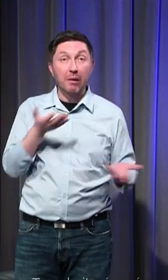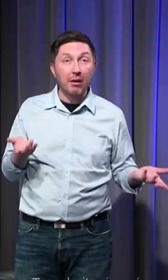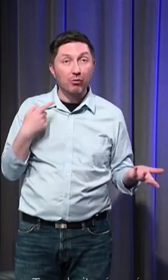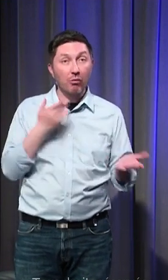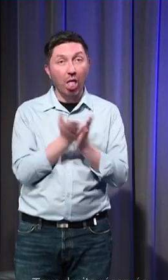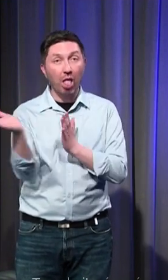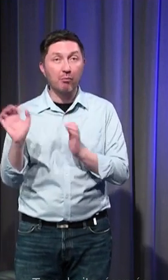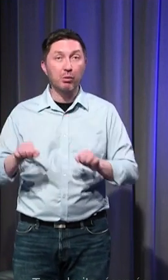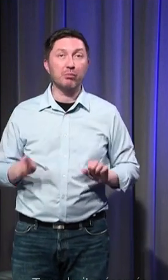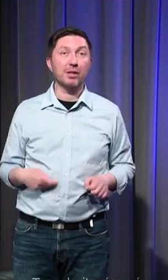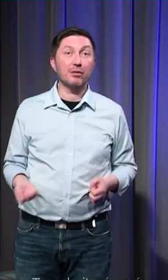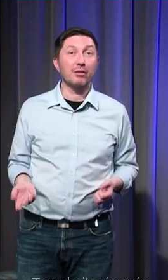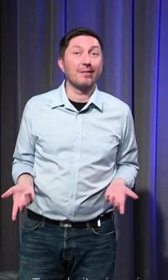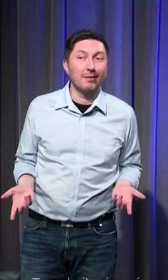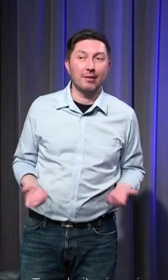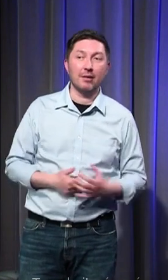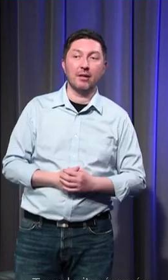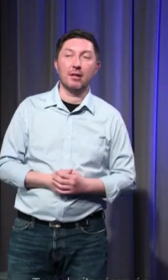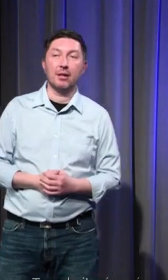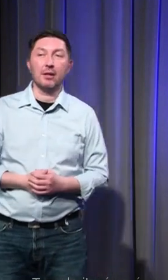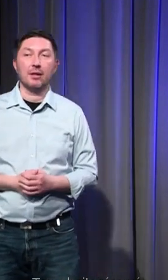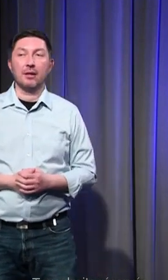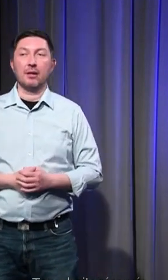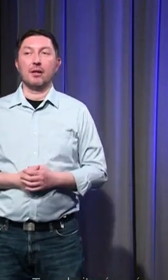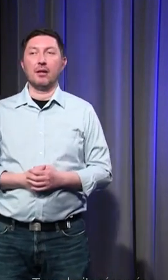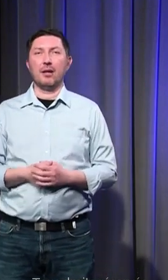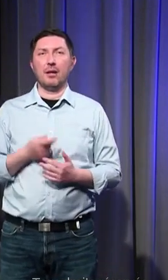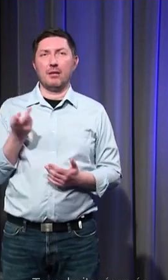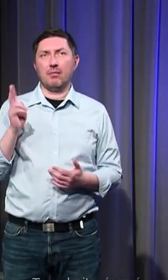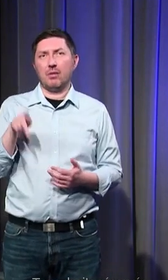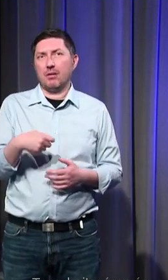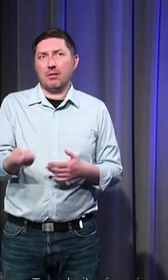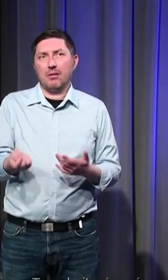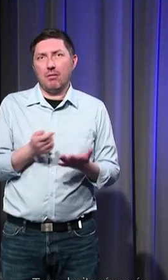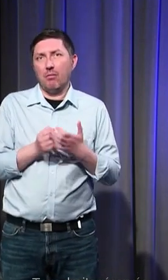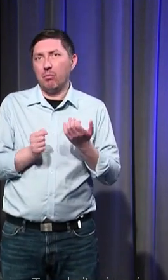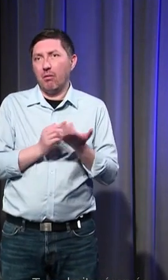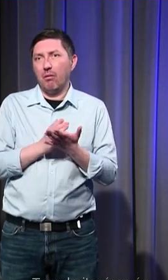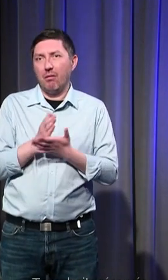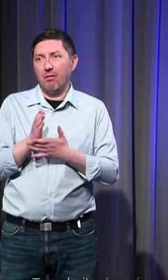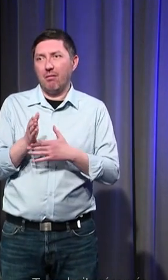et donc laissent quand même ouvert la porte de la complexité du fait que ça déborde